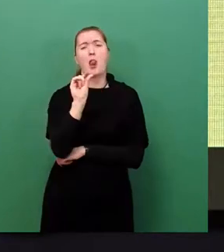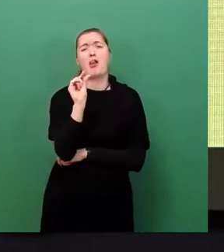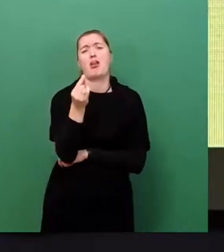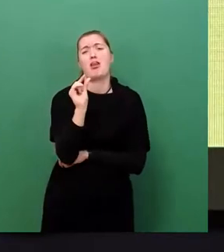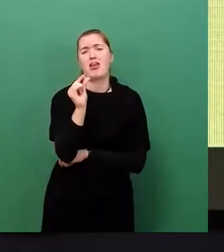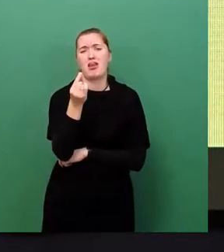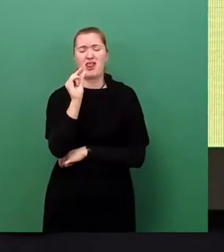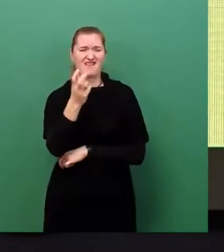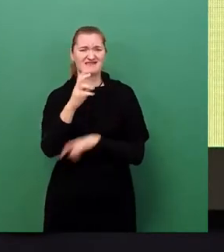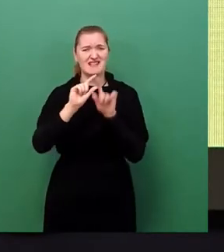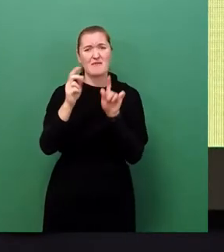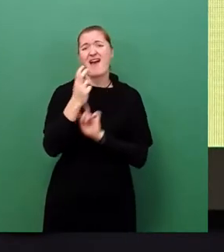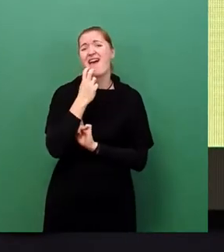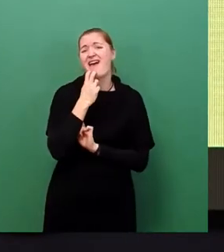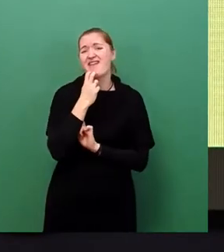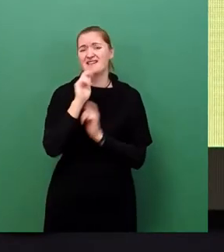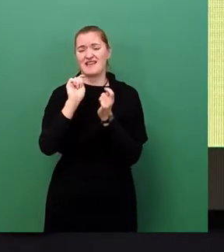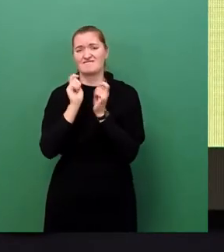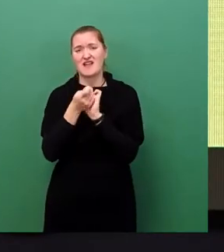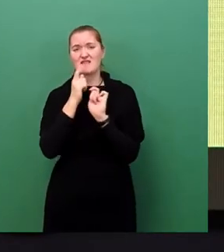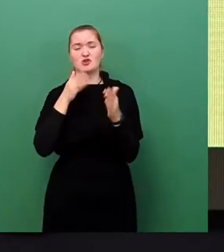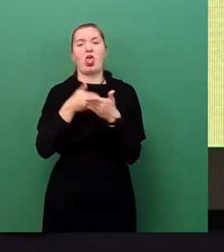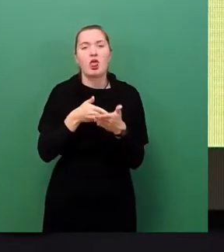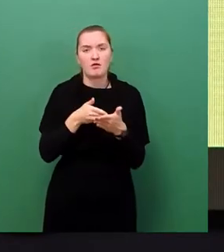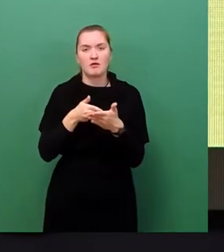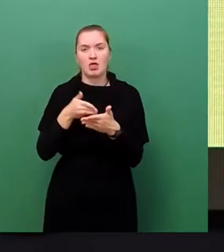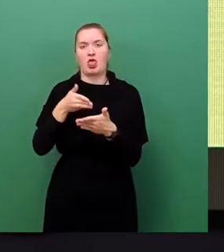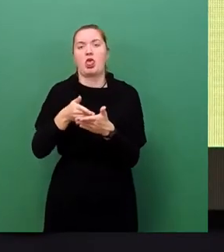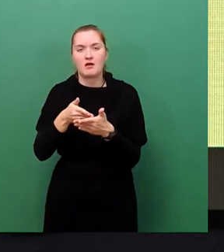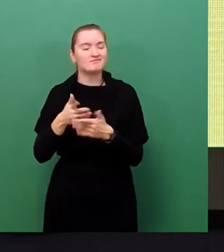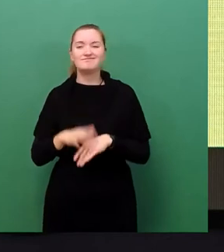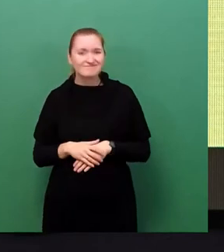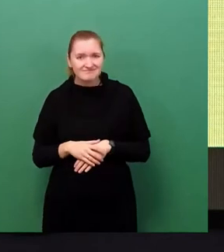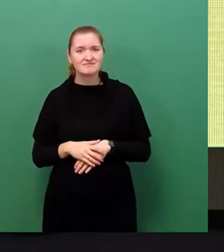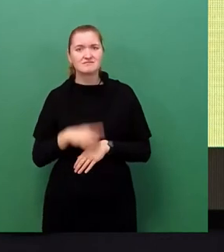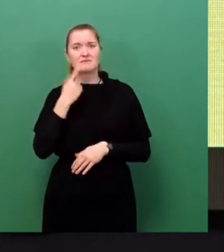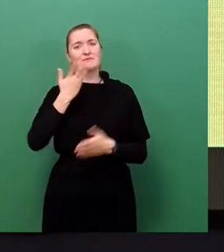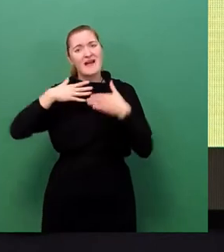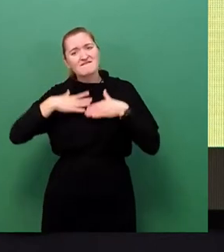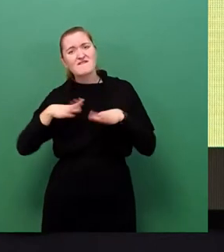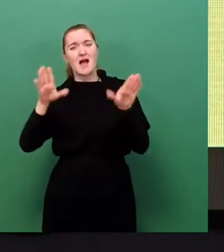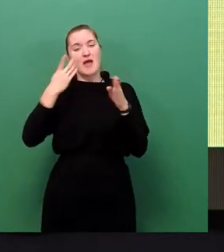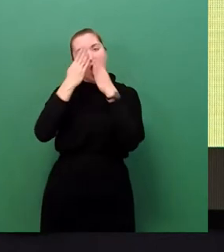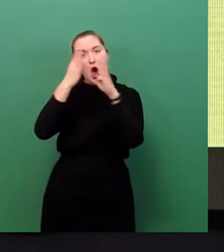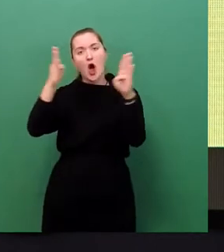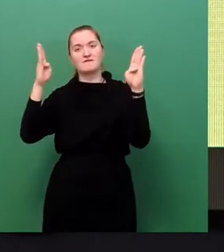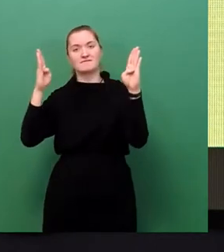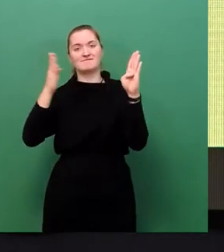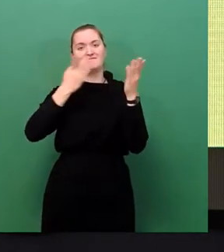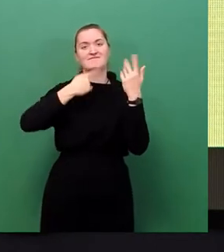Energiewende Steine in den Weg zu legen. Das ist mal ein Aufruf von allen. B, und das ist viel wichtiger, wir brauchen eine Dekarbonisierungsstrategie,